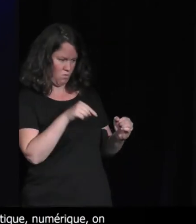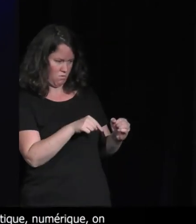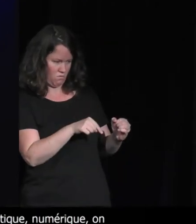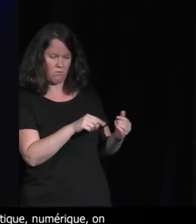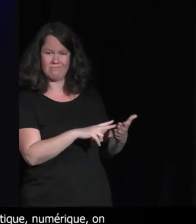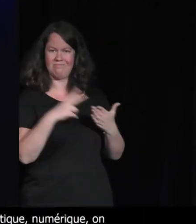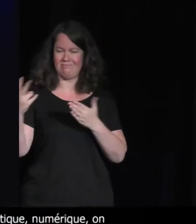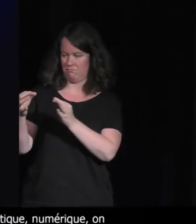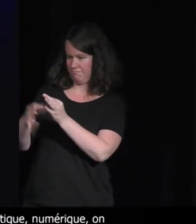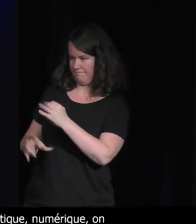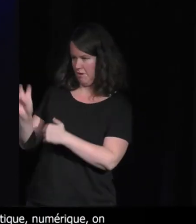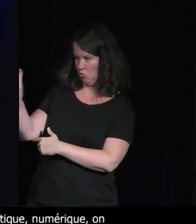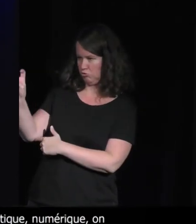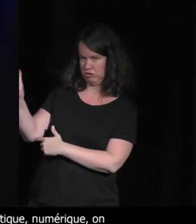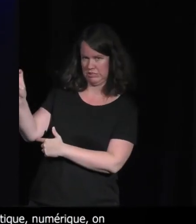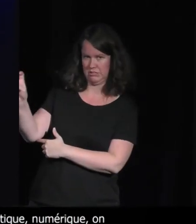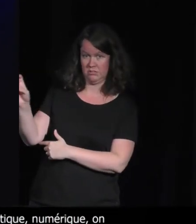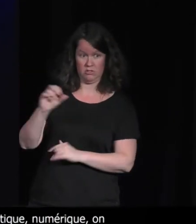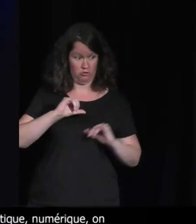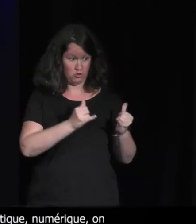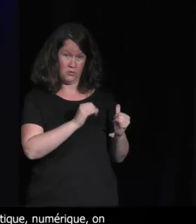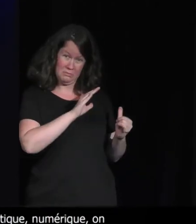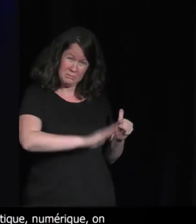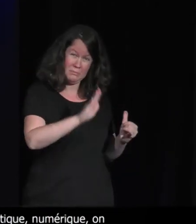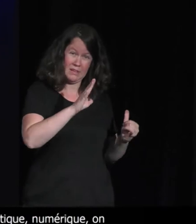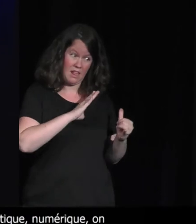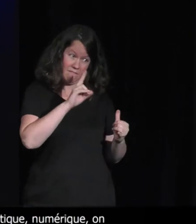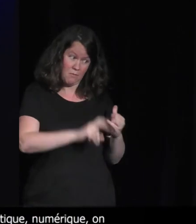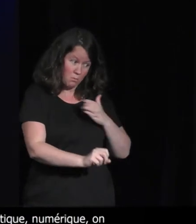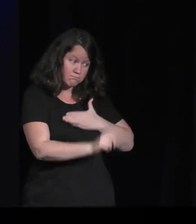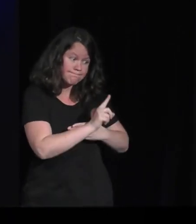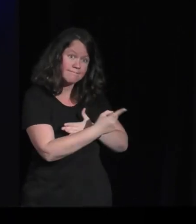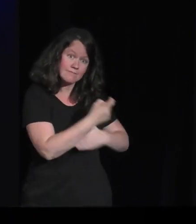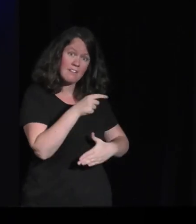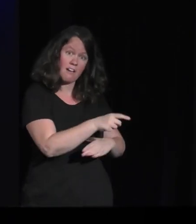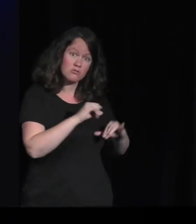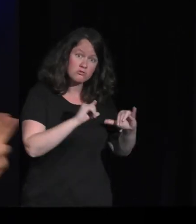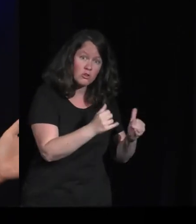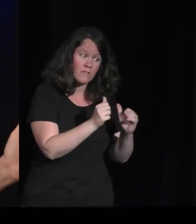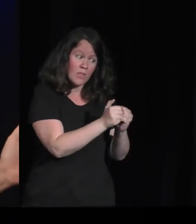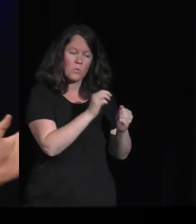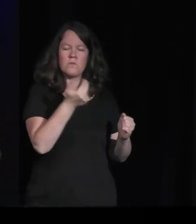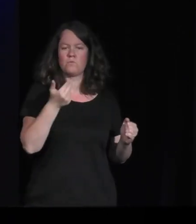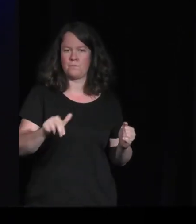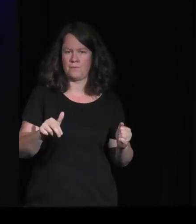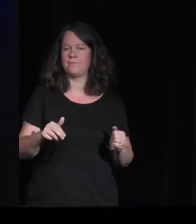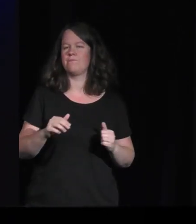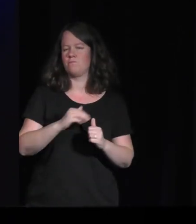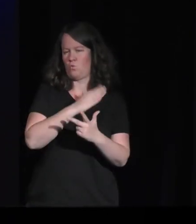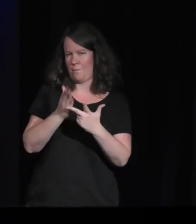environnementale du numérique, est-ce qu'il une spécificité des jeux vidéo ? Deux, trois points comme ça. Le premier, c'est que